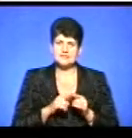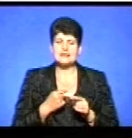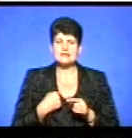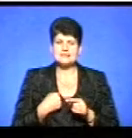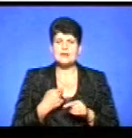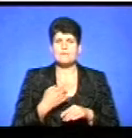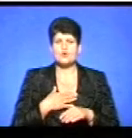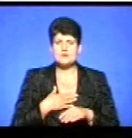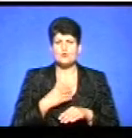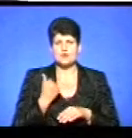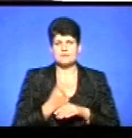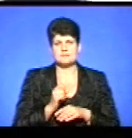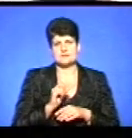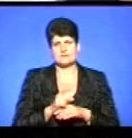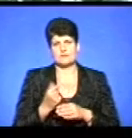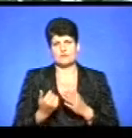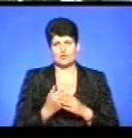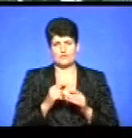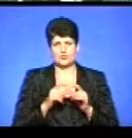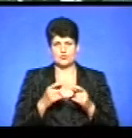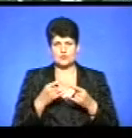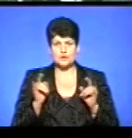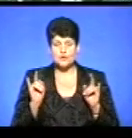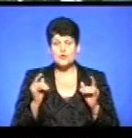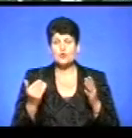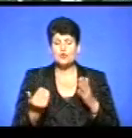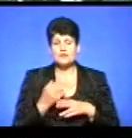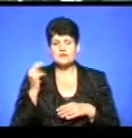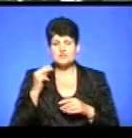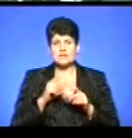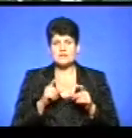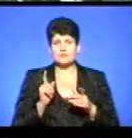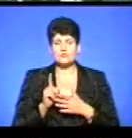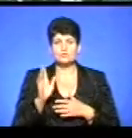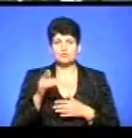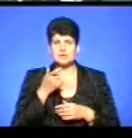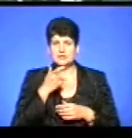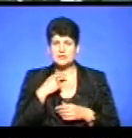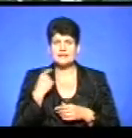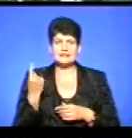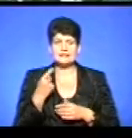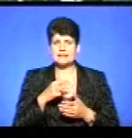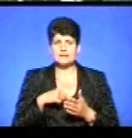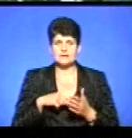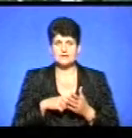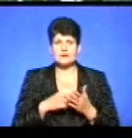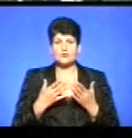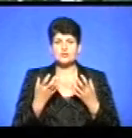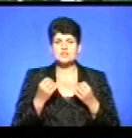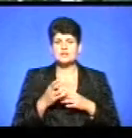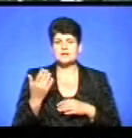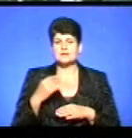основним завданням у новій установі. Новий навчальний заклад повинен бути елітний, єдиний у місті, якого ще не було.